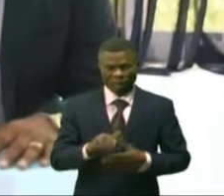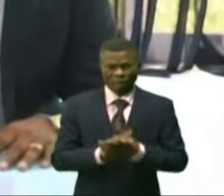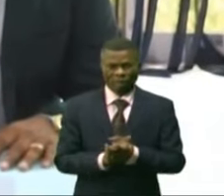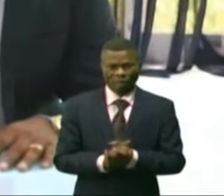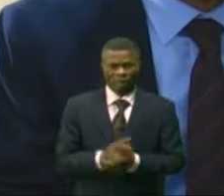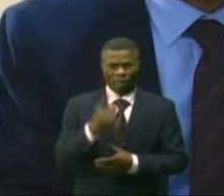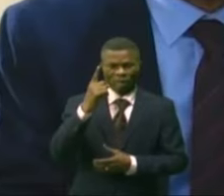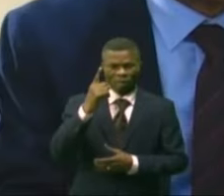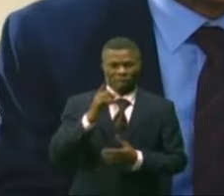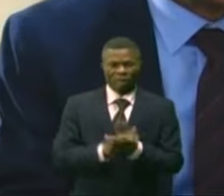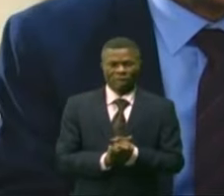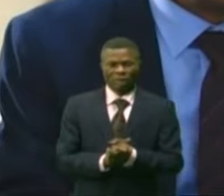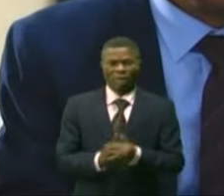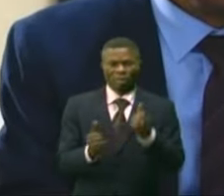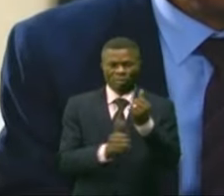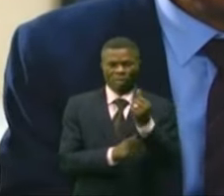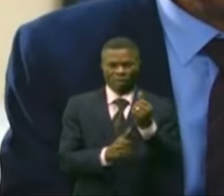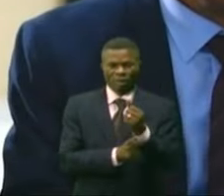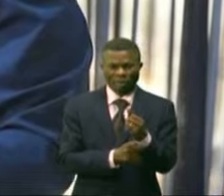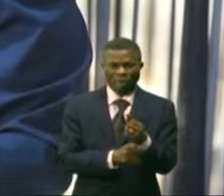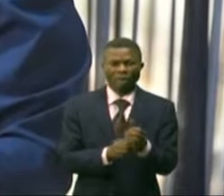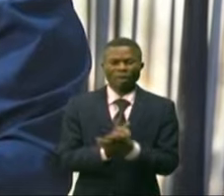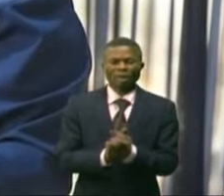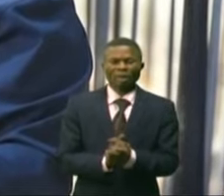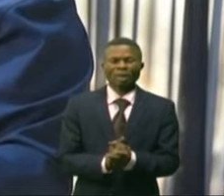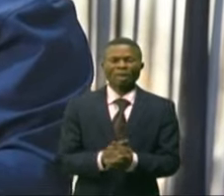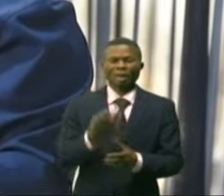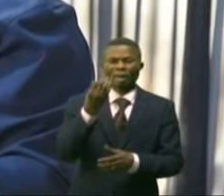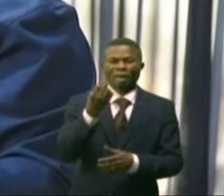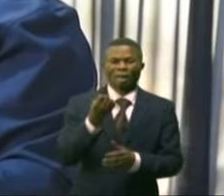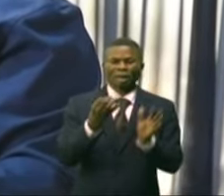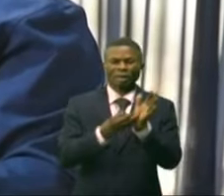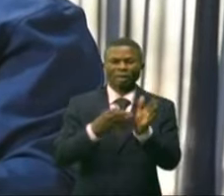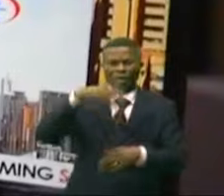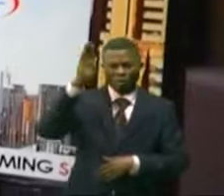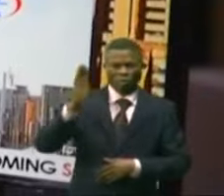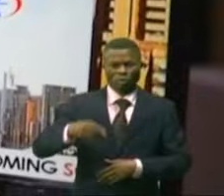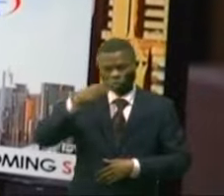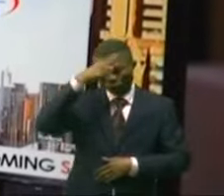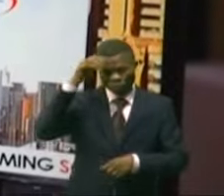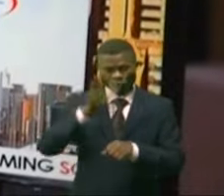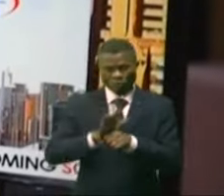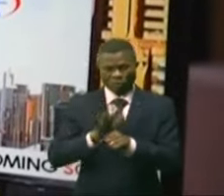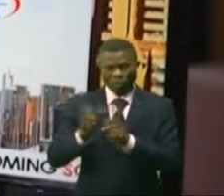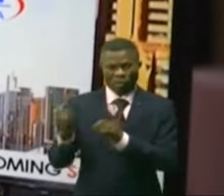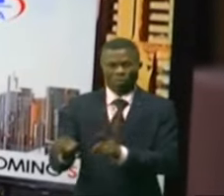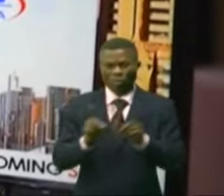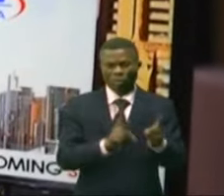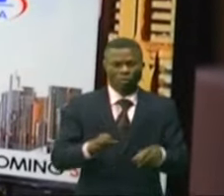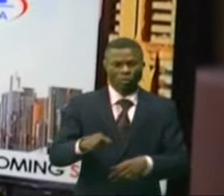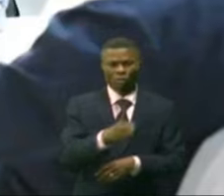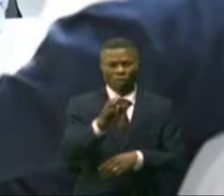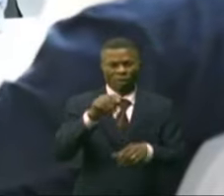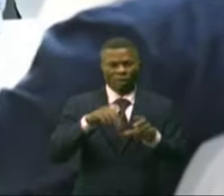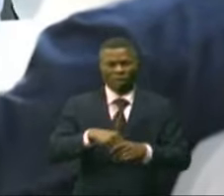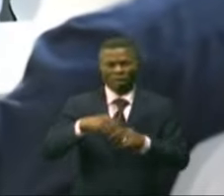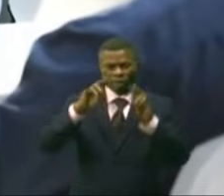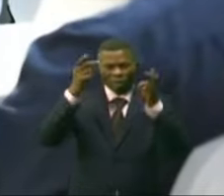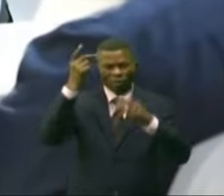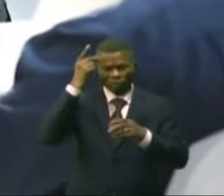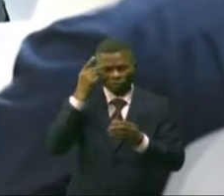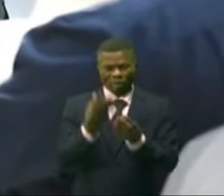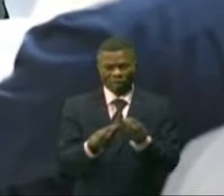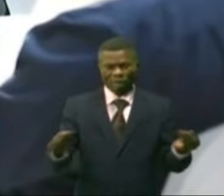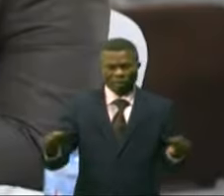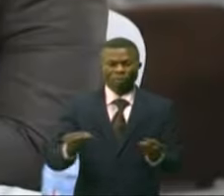un besoin estimé à plus de 47% de la population kinoise. Le projet Métro Kina est l'une des pistes de solution